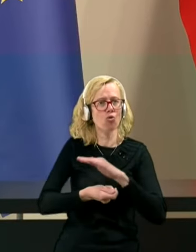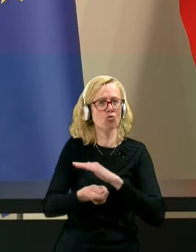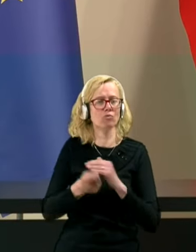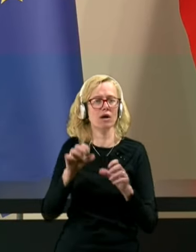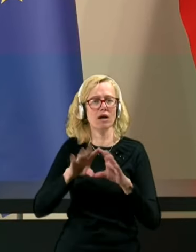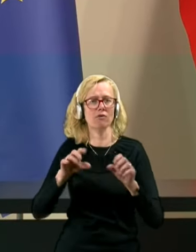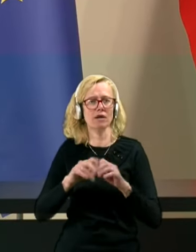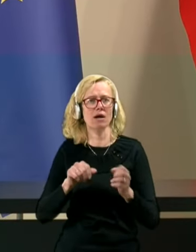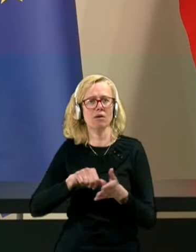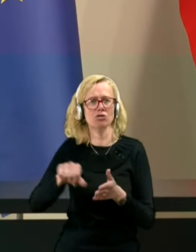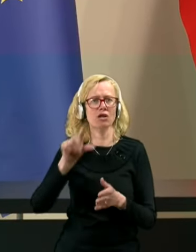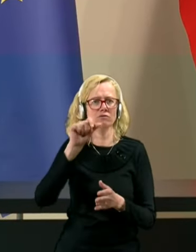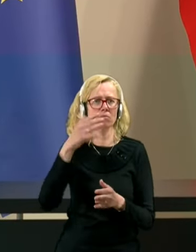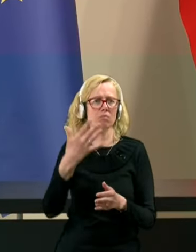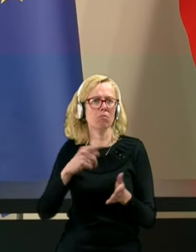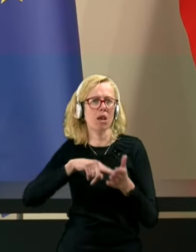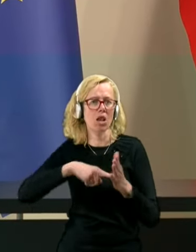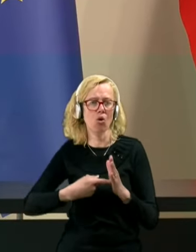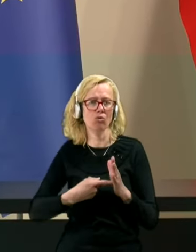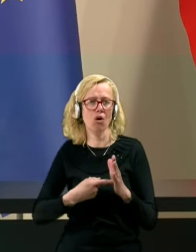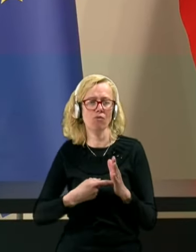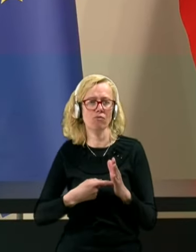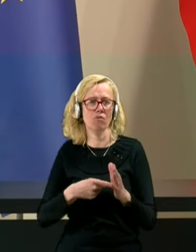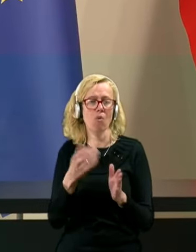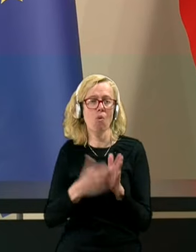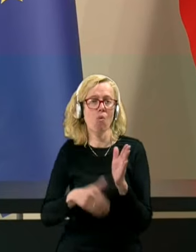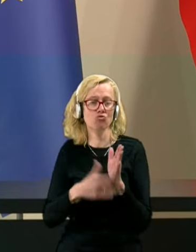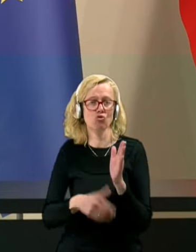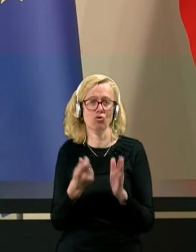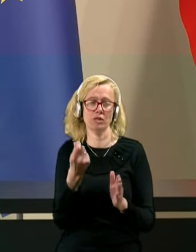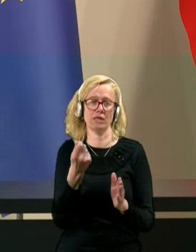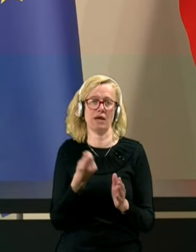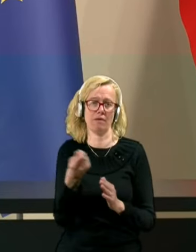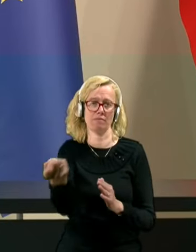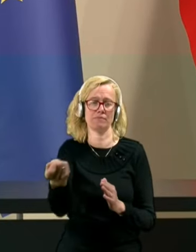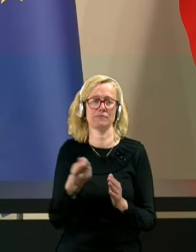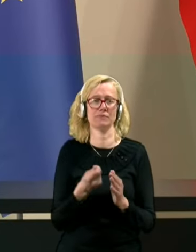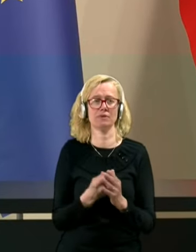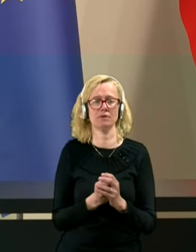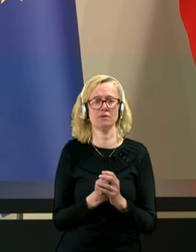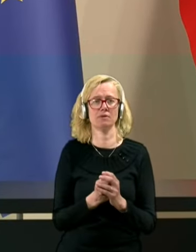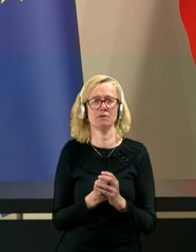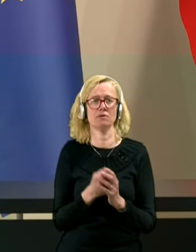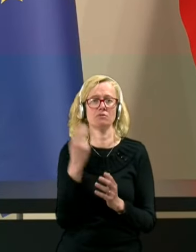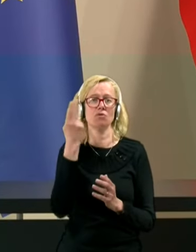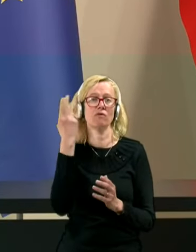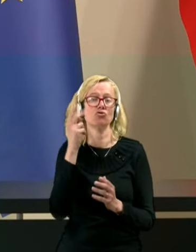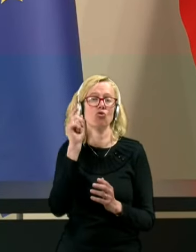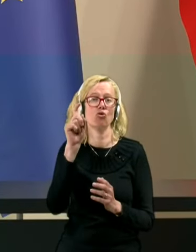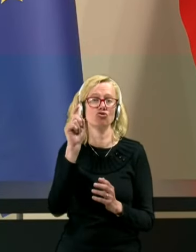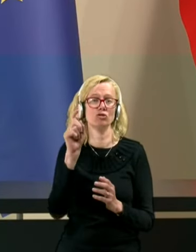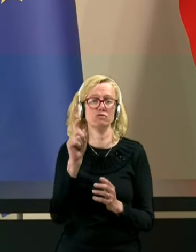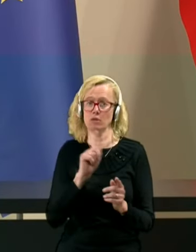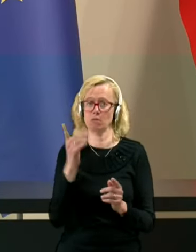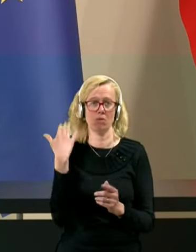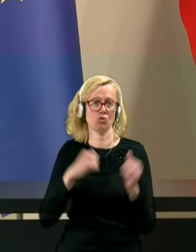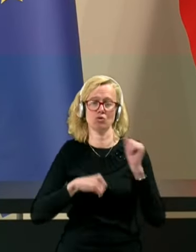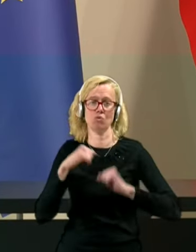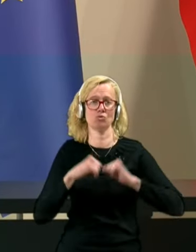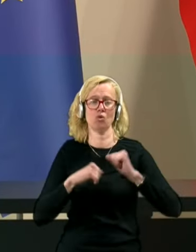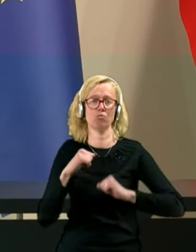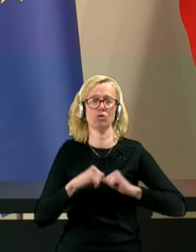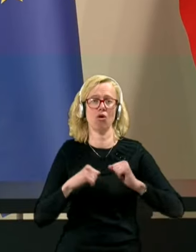plačala 250 milijonov od škodnine, zdaj slovensko tožilstvo pa ni bilo sposobno